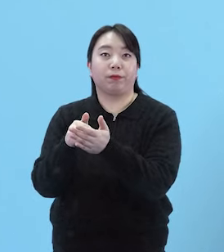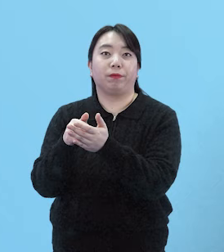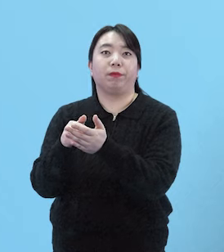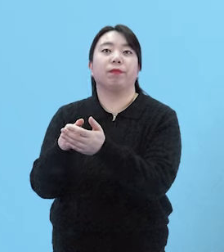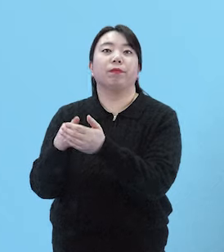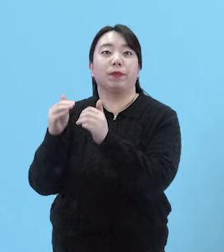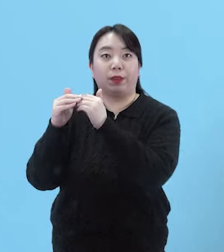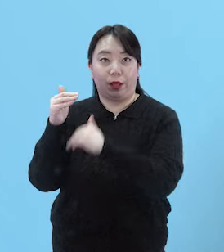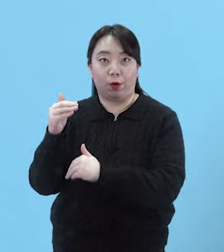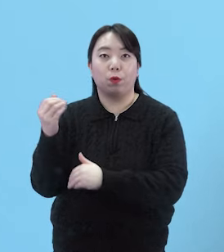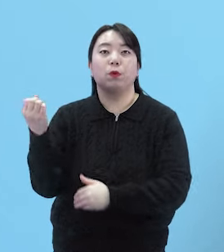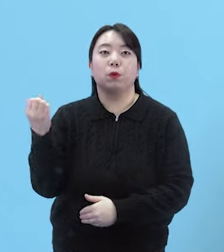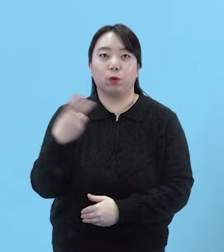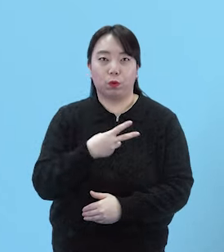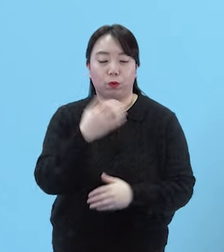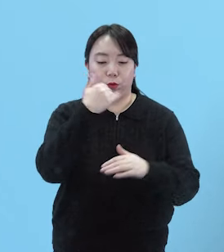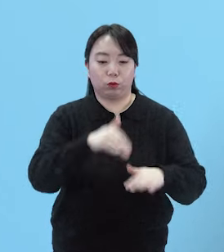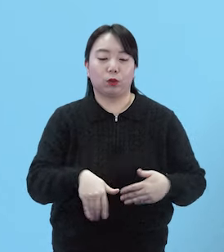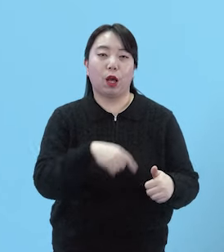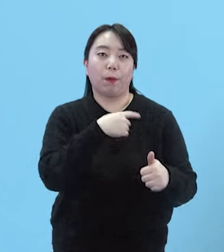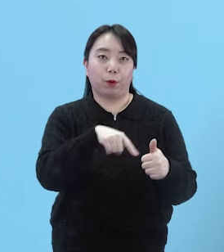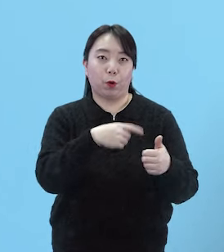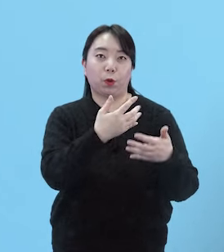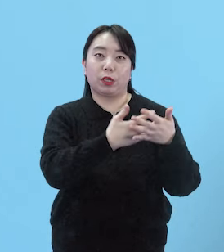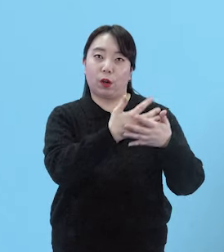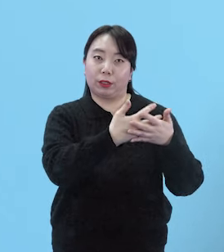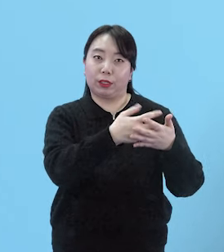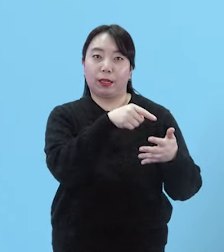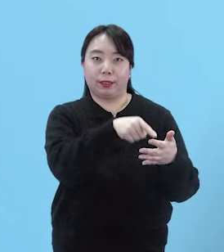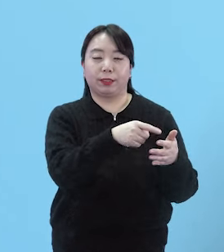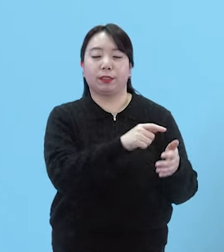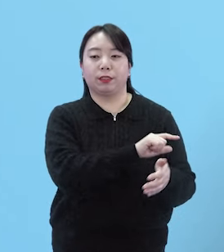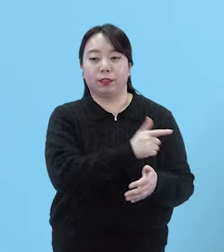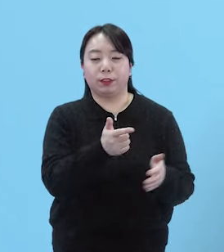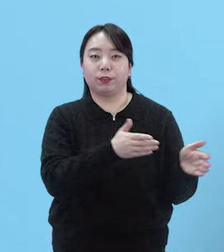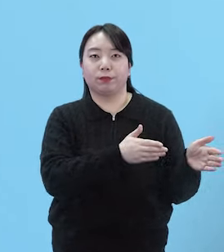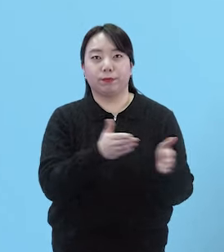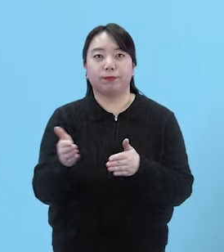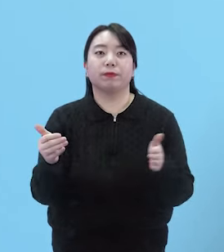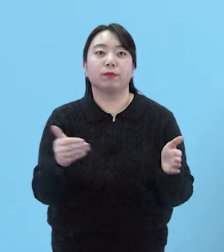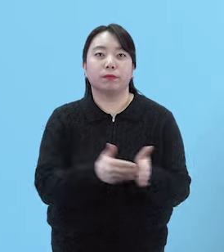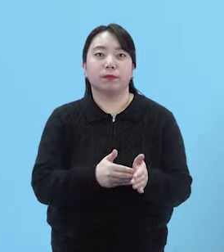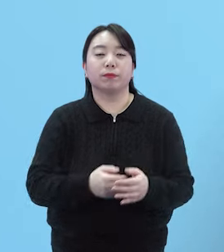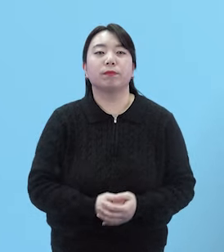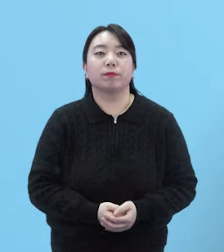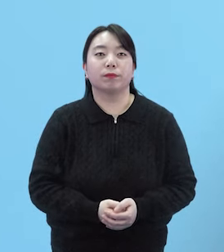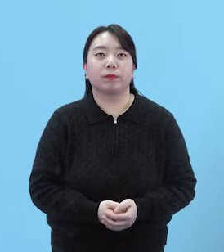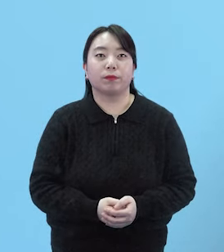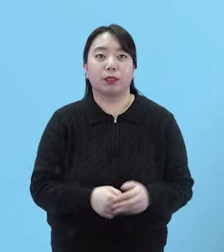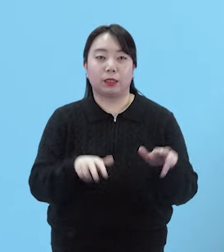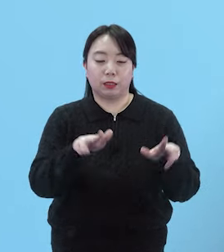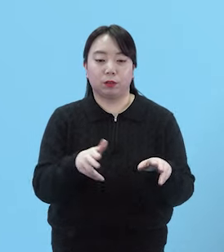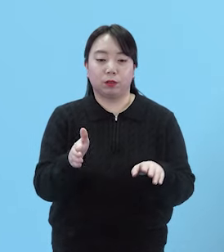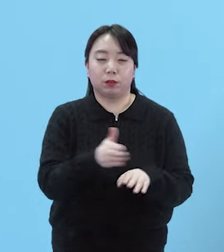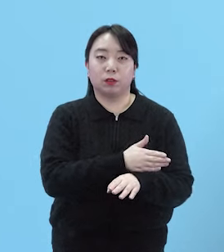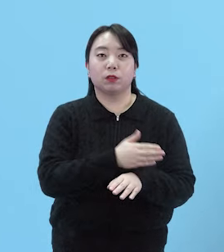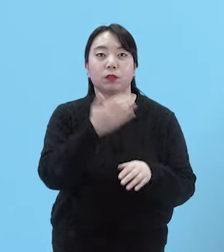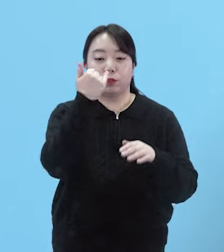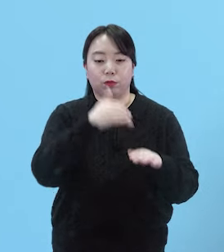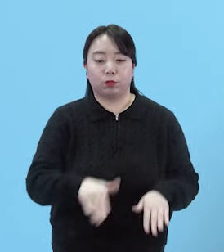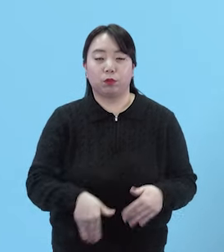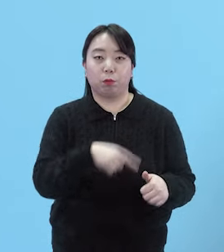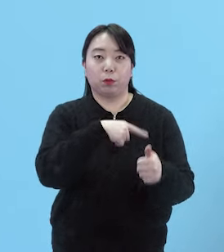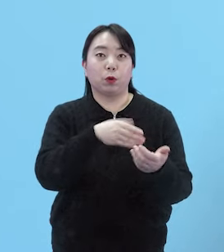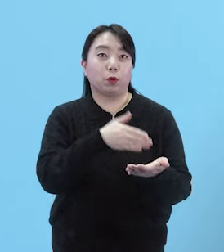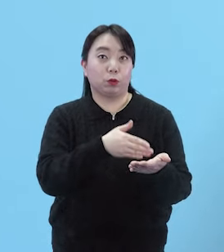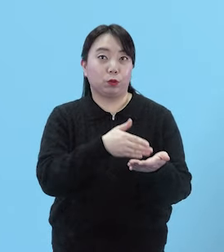소식 그리고 충남 교육 영상 스케치까지 다양한 소식 들고 찾아왔습니다 자 그럼 지금부터 충남